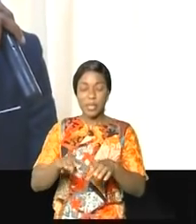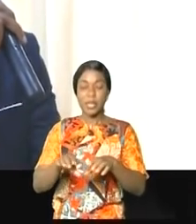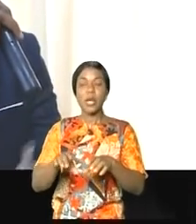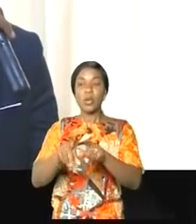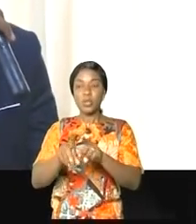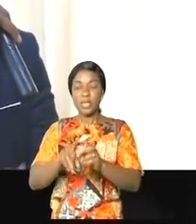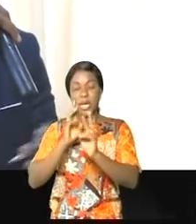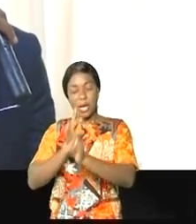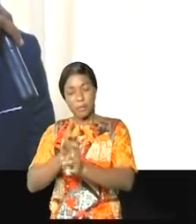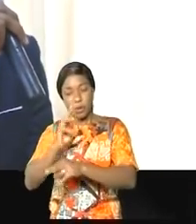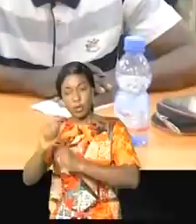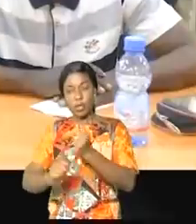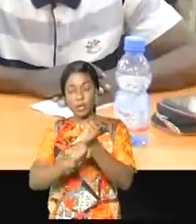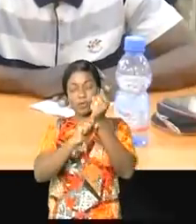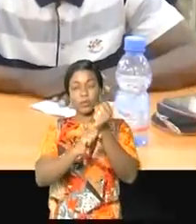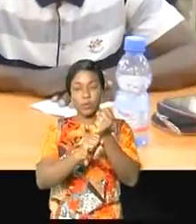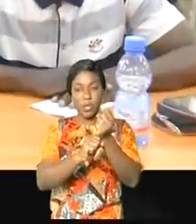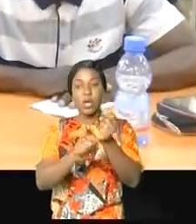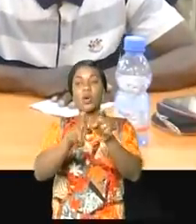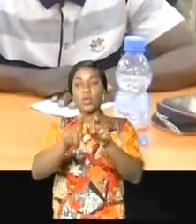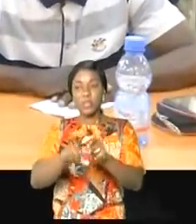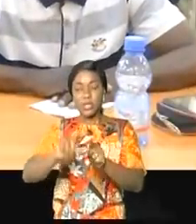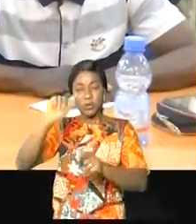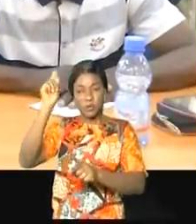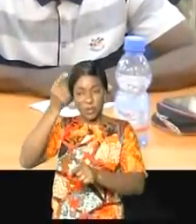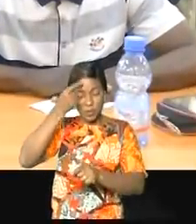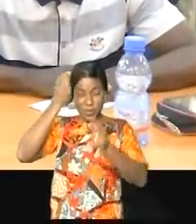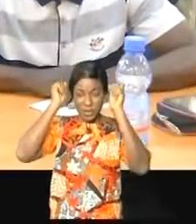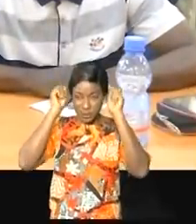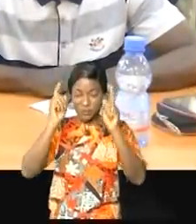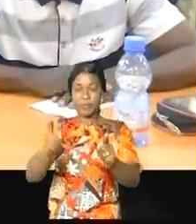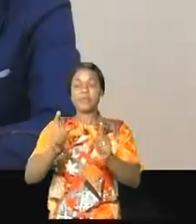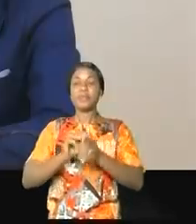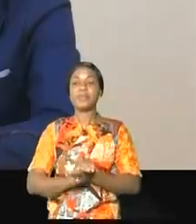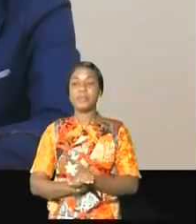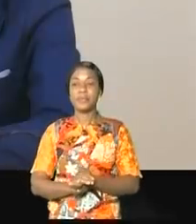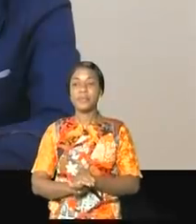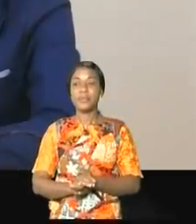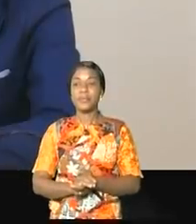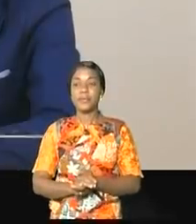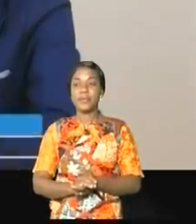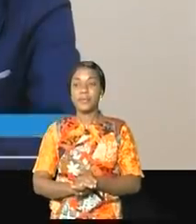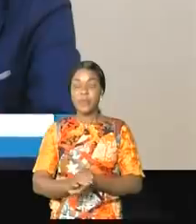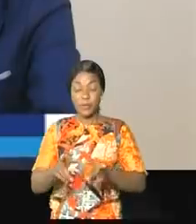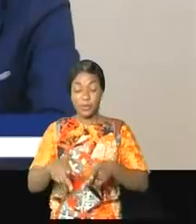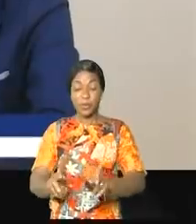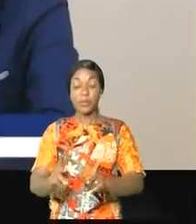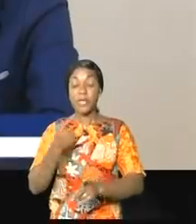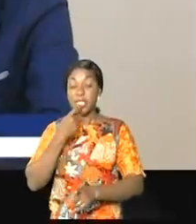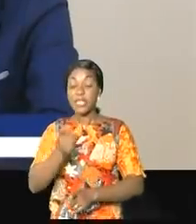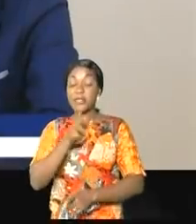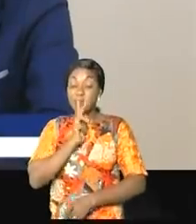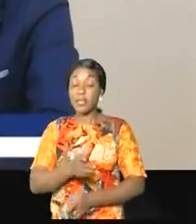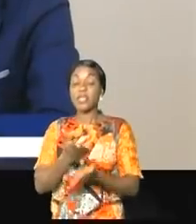rapport avec le renforcement de la gouvernance du système éducatif. Je me permets de les rassurer,